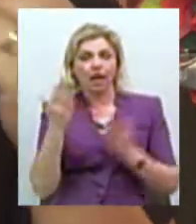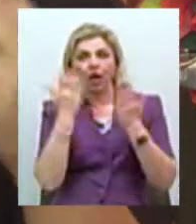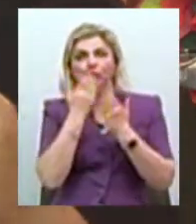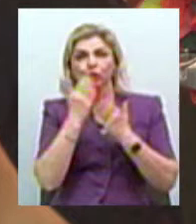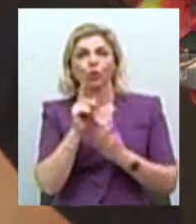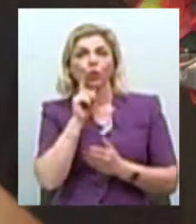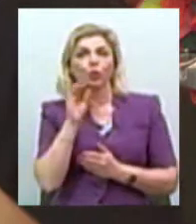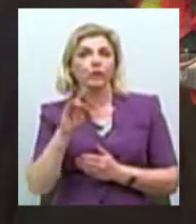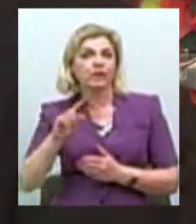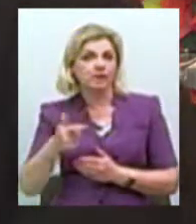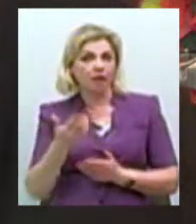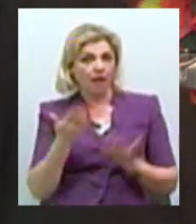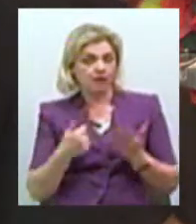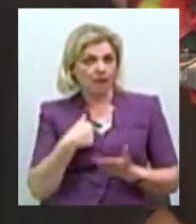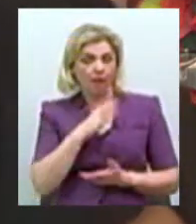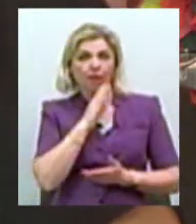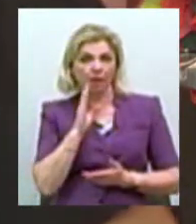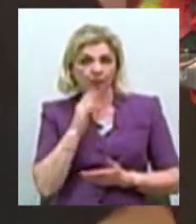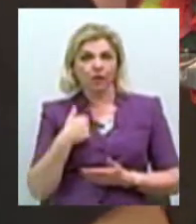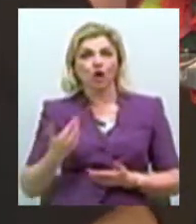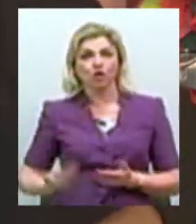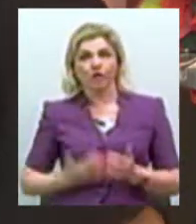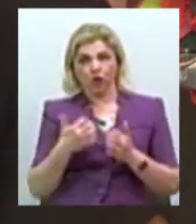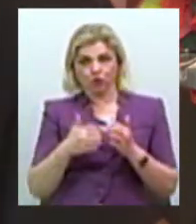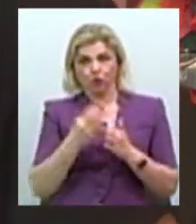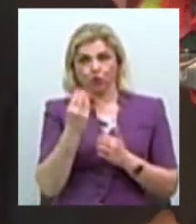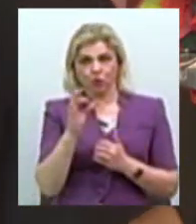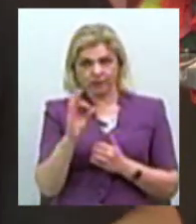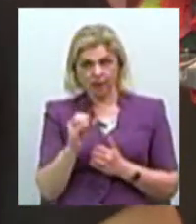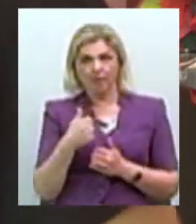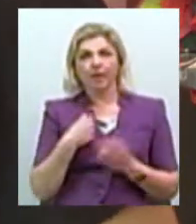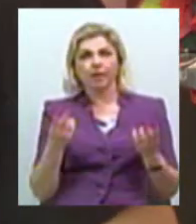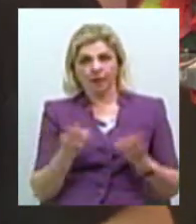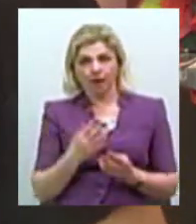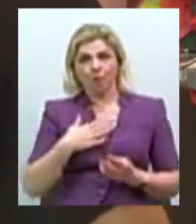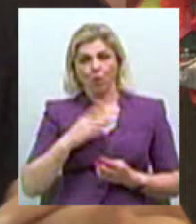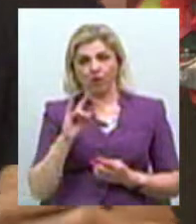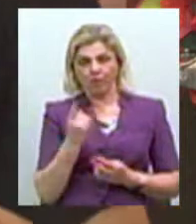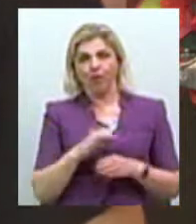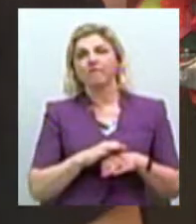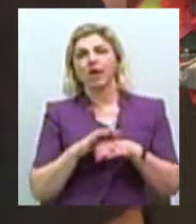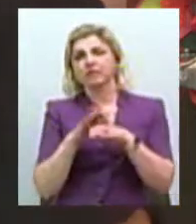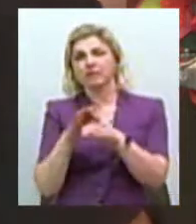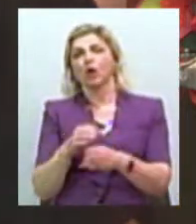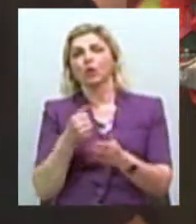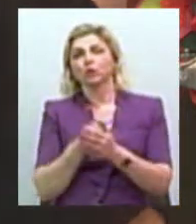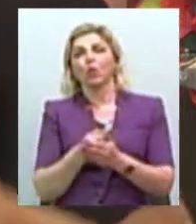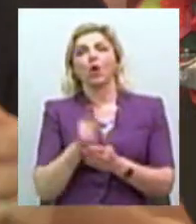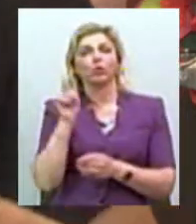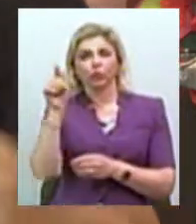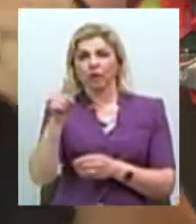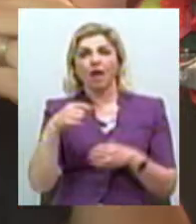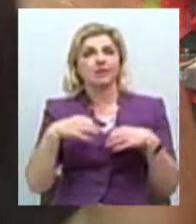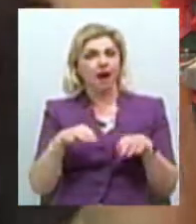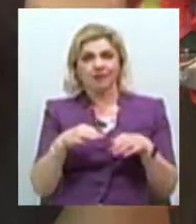якщо є мати, я живу на Херсонському шосе, мені треба везти мою дитину, туди транспорт не ходить.